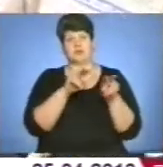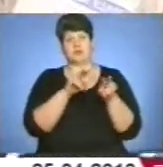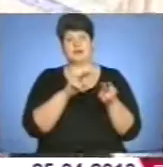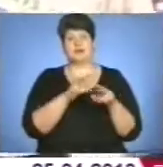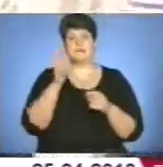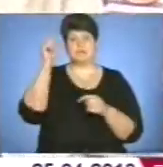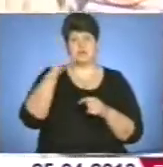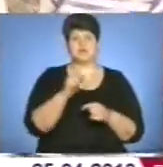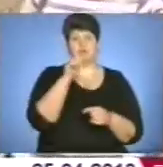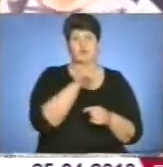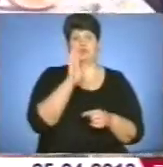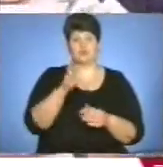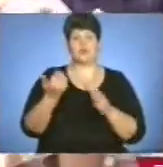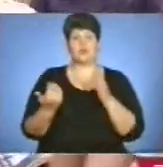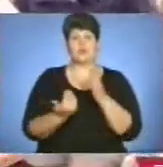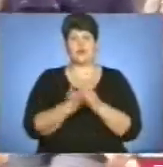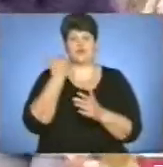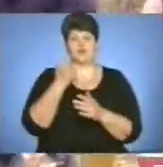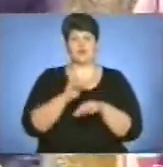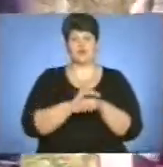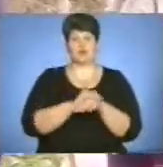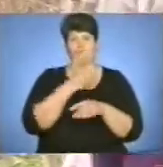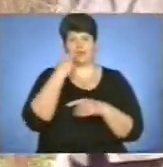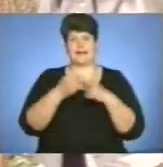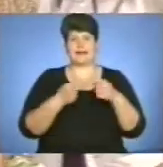що приїжджати туди буде новою, доброю традицією.